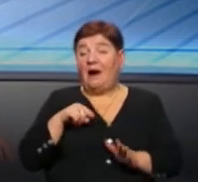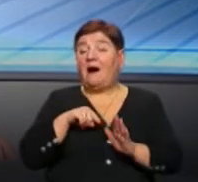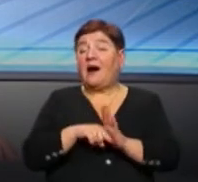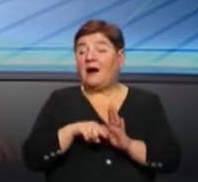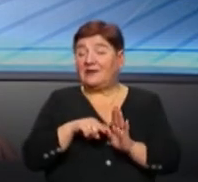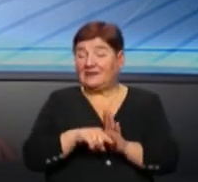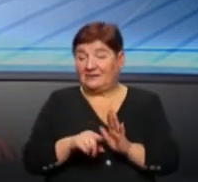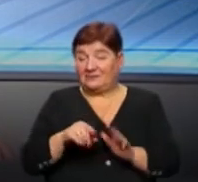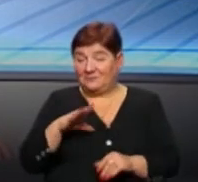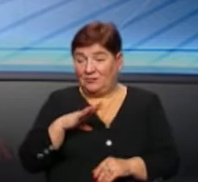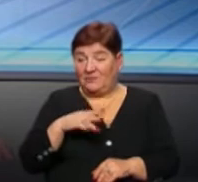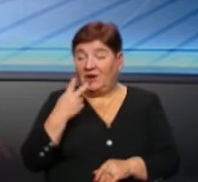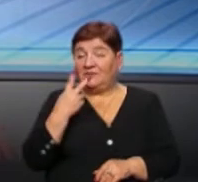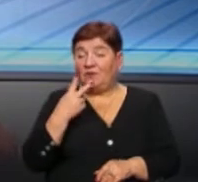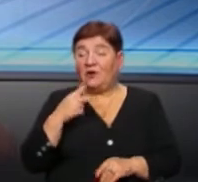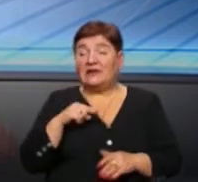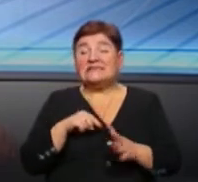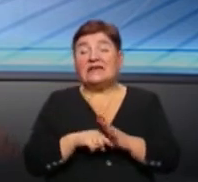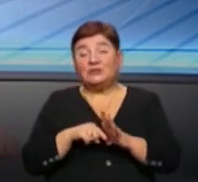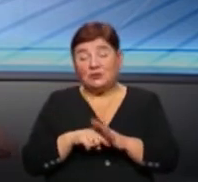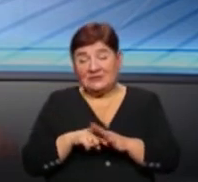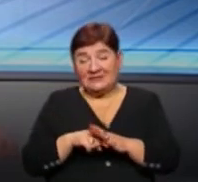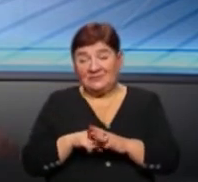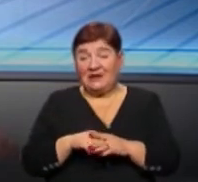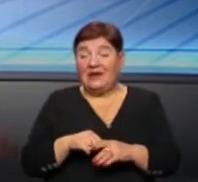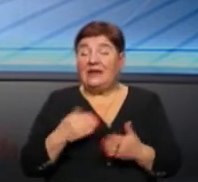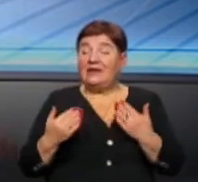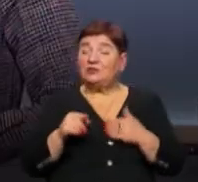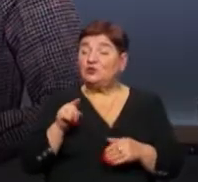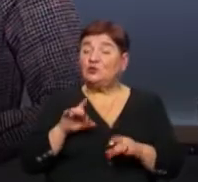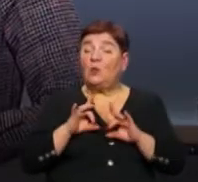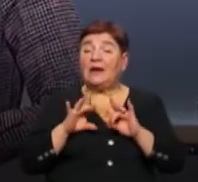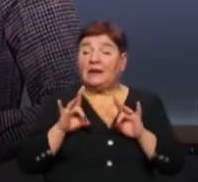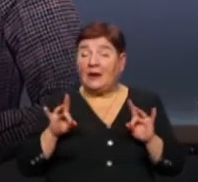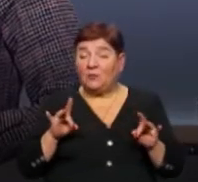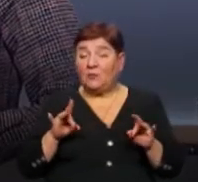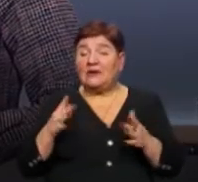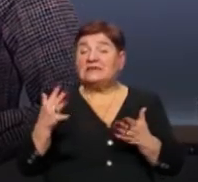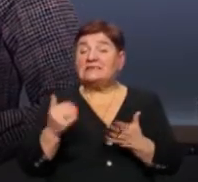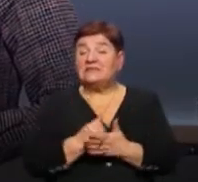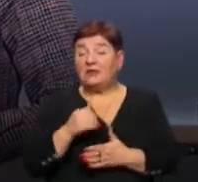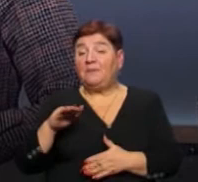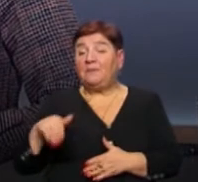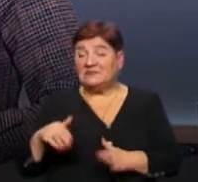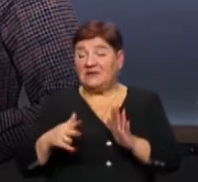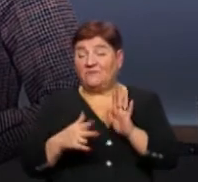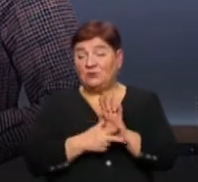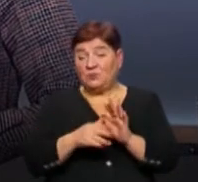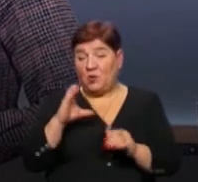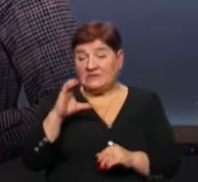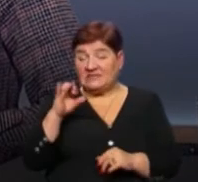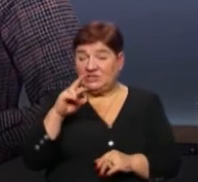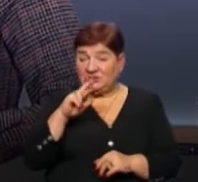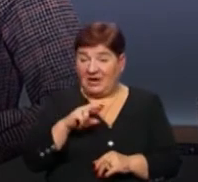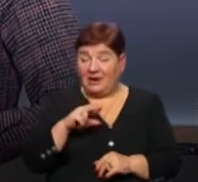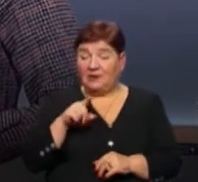характер двозначності. А як Ви вважаєте, якщо б цю рекламу Ви вже б знайшли після 8 січня, тоді б